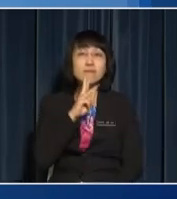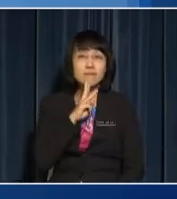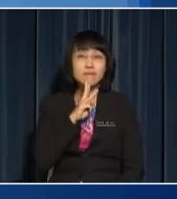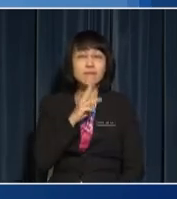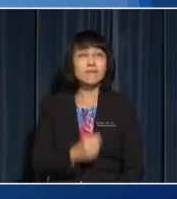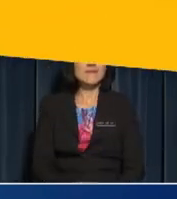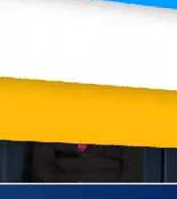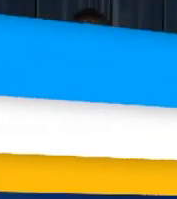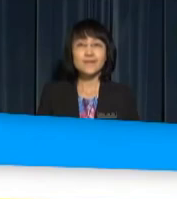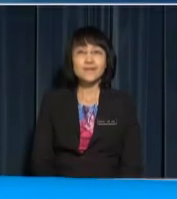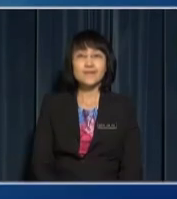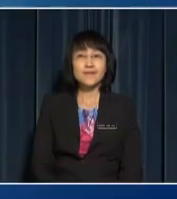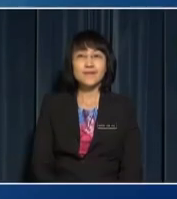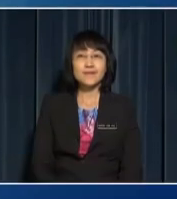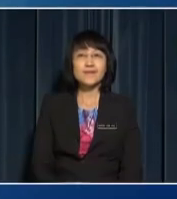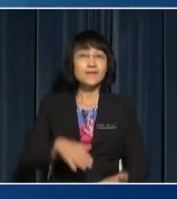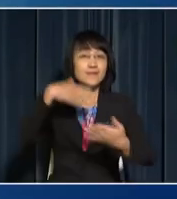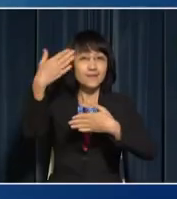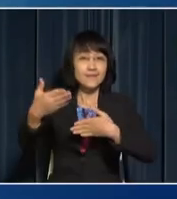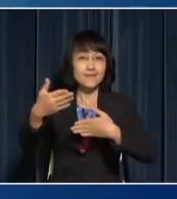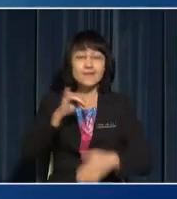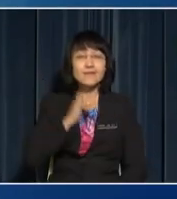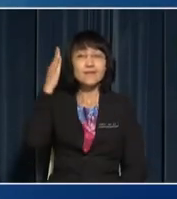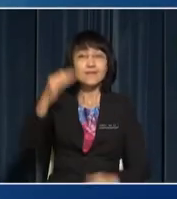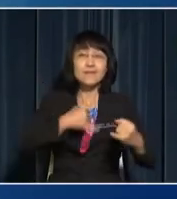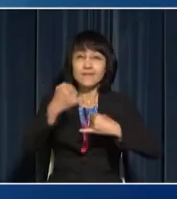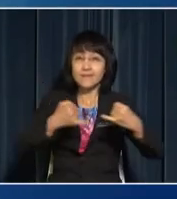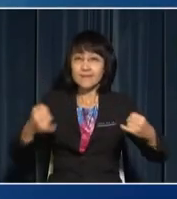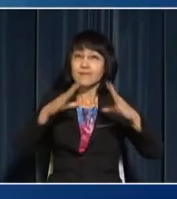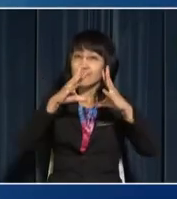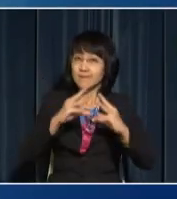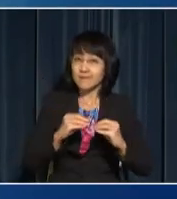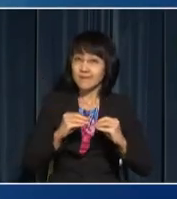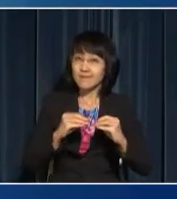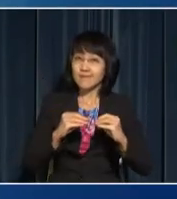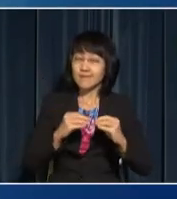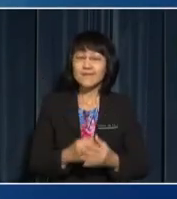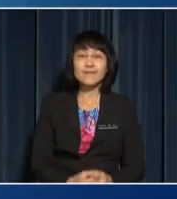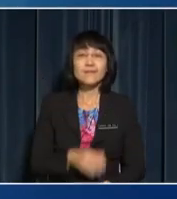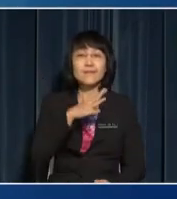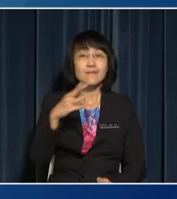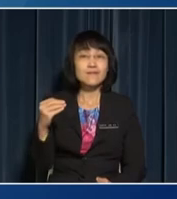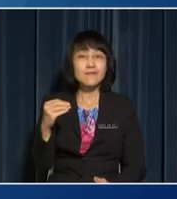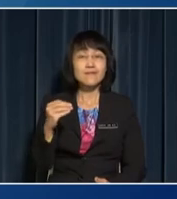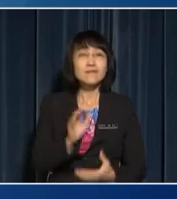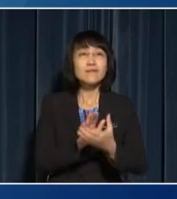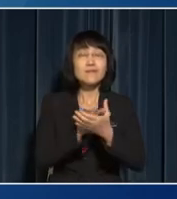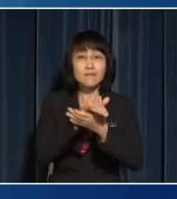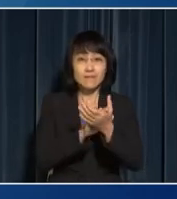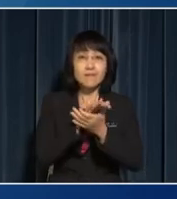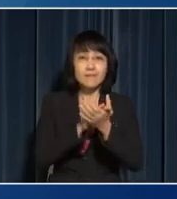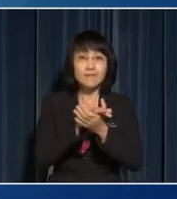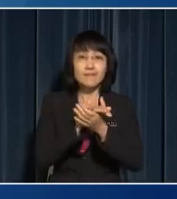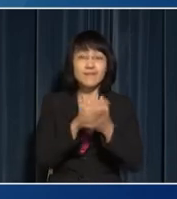water Next, I will tie the sponge And the bar of